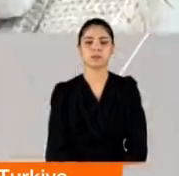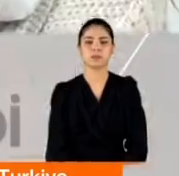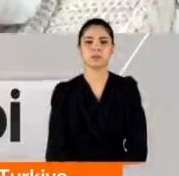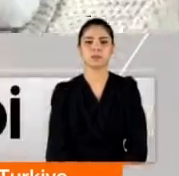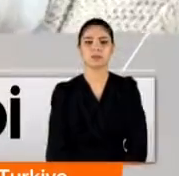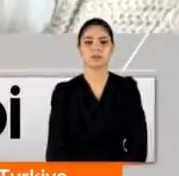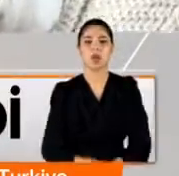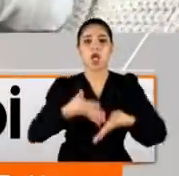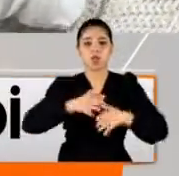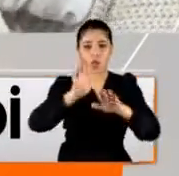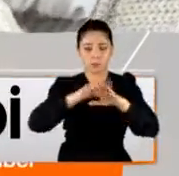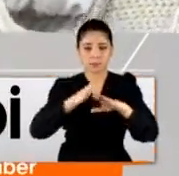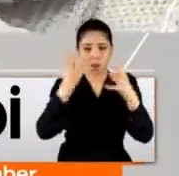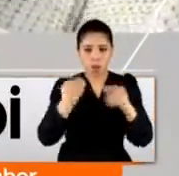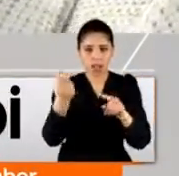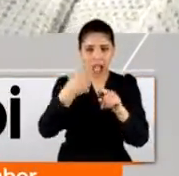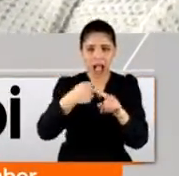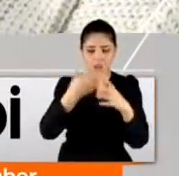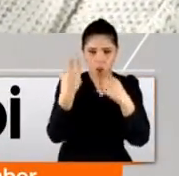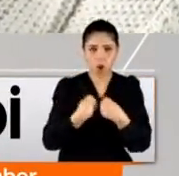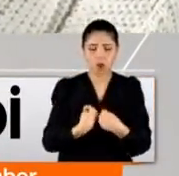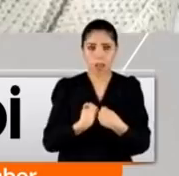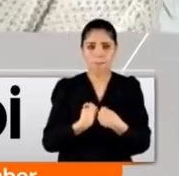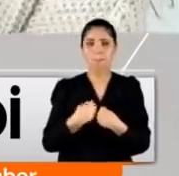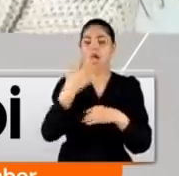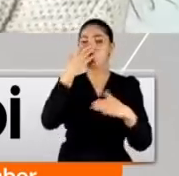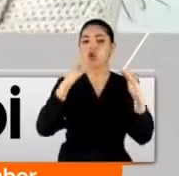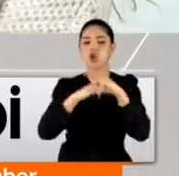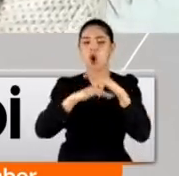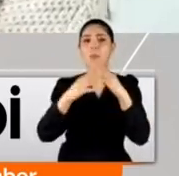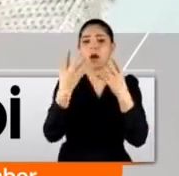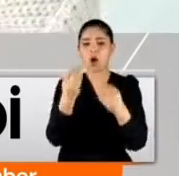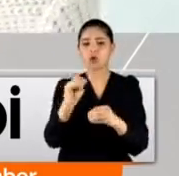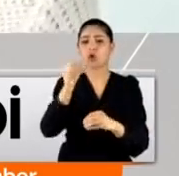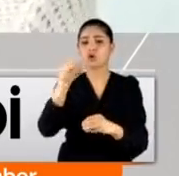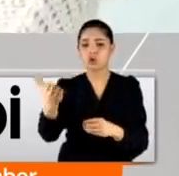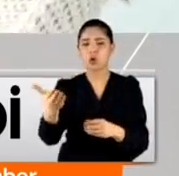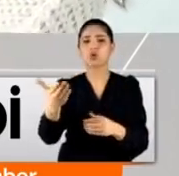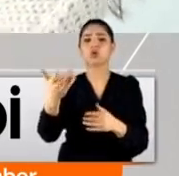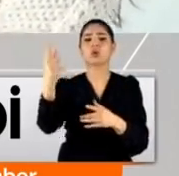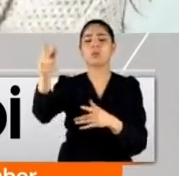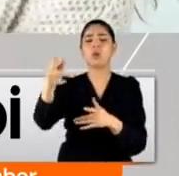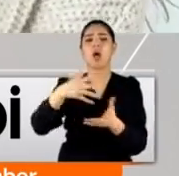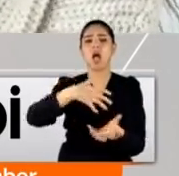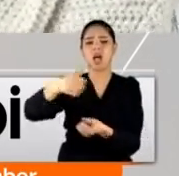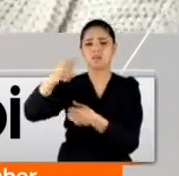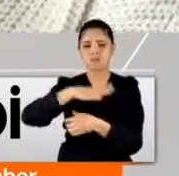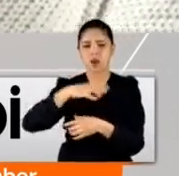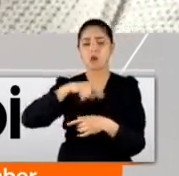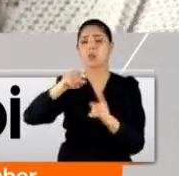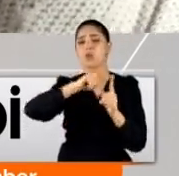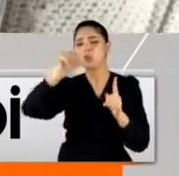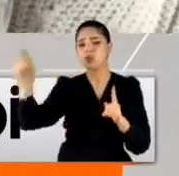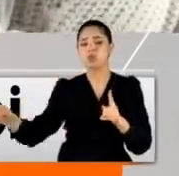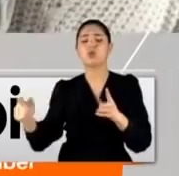Doğum yaptığım takdirde pozitif olursam yoğun bakımda yatacağımı, çocuklarımın direkt küveze alınacağını, bu sürecin ne kadar